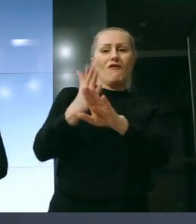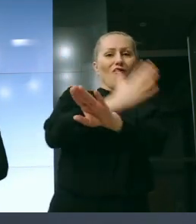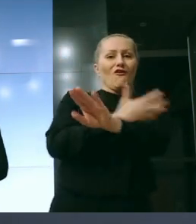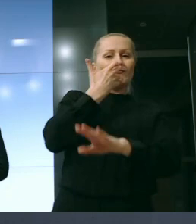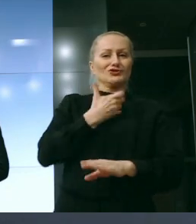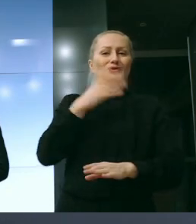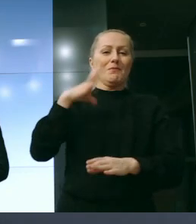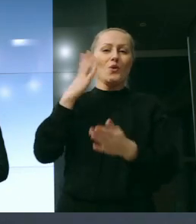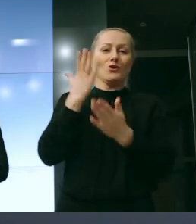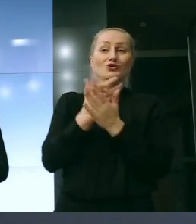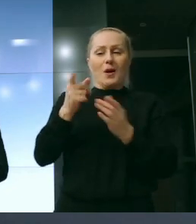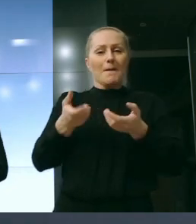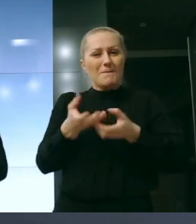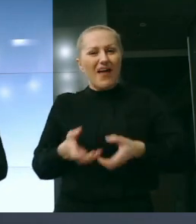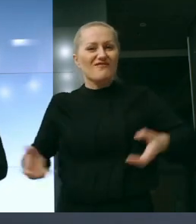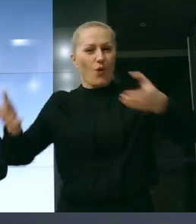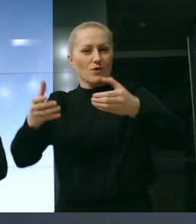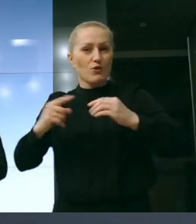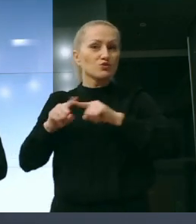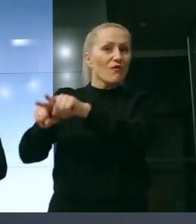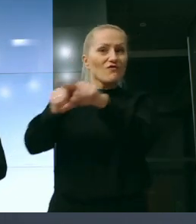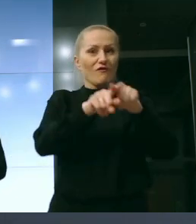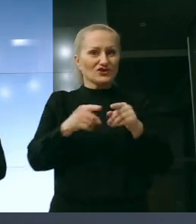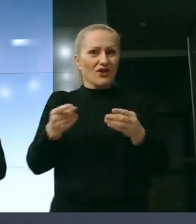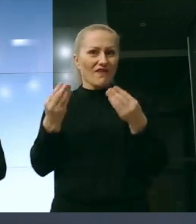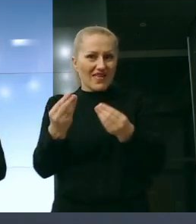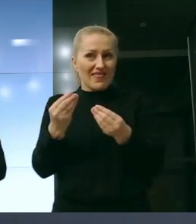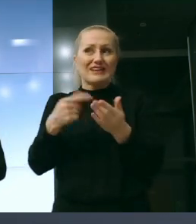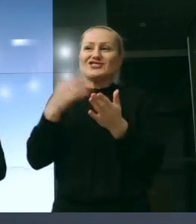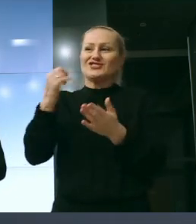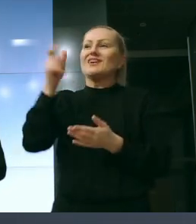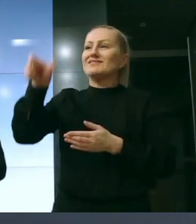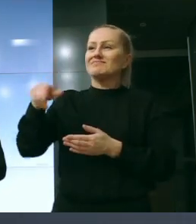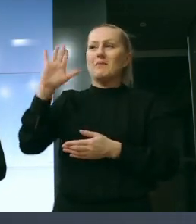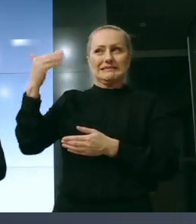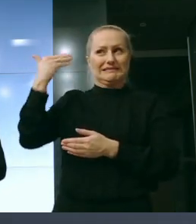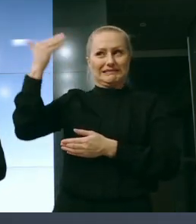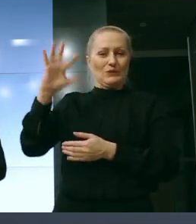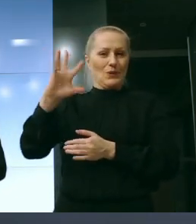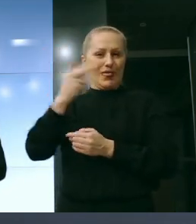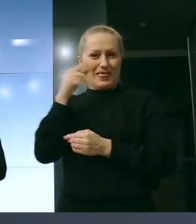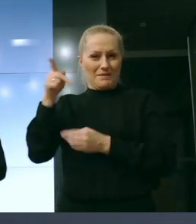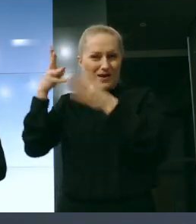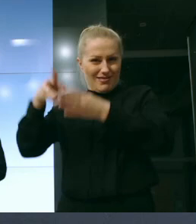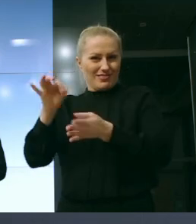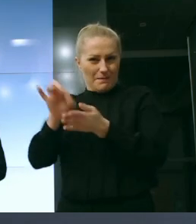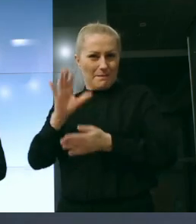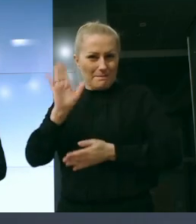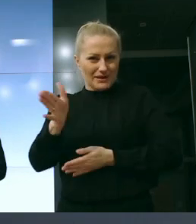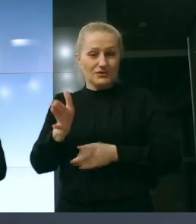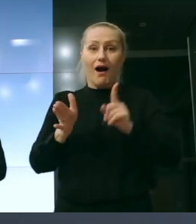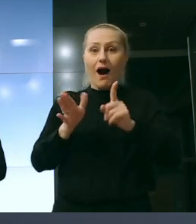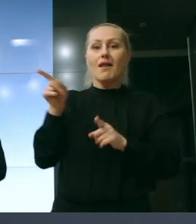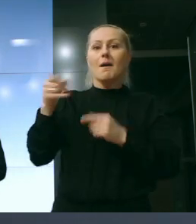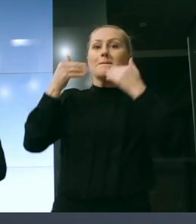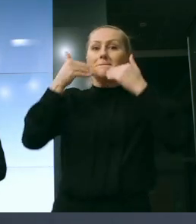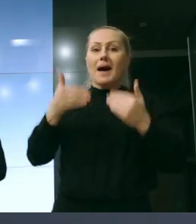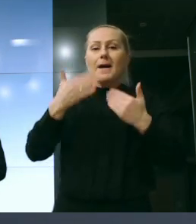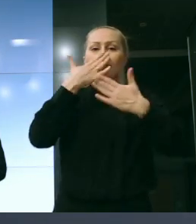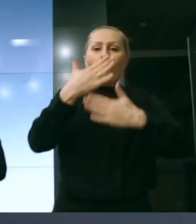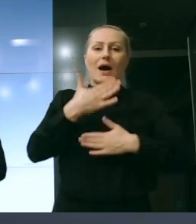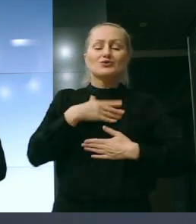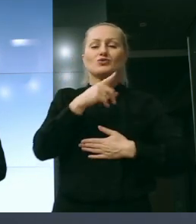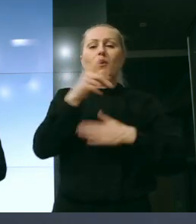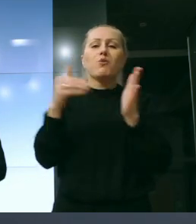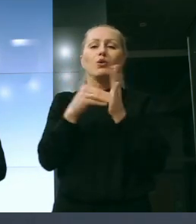Zrównoważonych Finansów, myślę, że Kasia Szwarc o tym będzie dzisiaj bardzo ładnie na pewno mówiła, pokazuje, że ta potrzeba tworzenia tego dialogu i